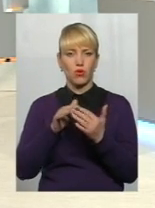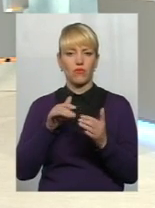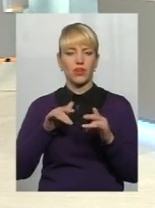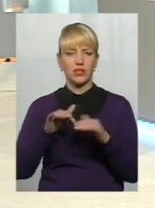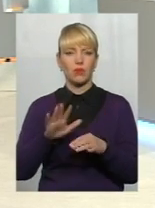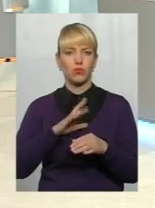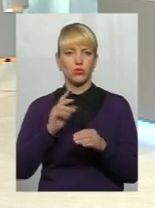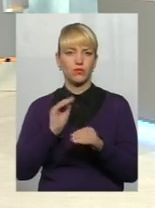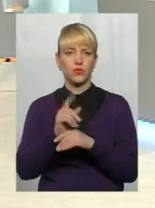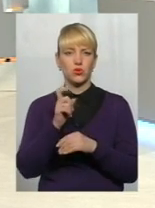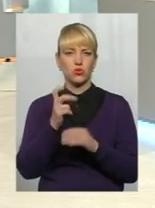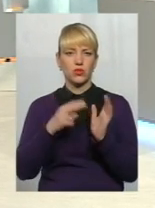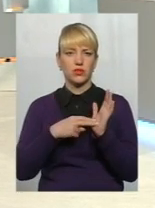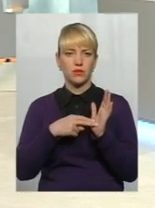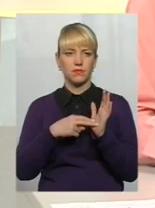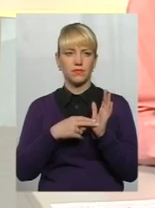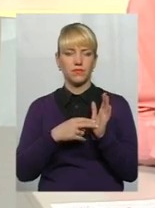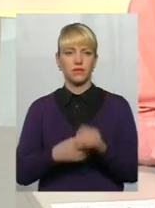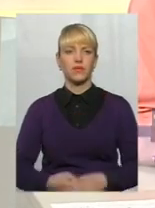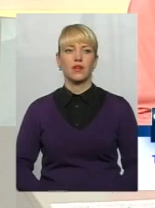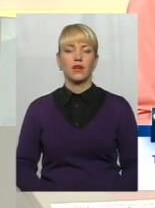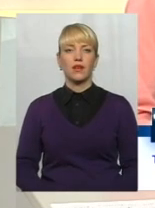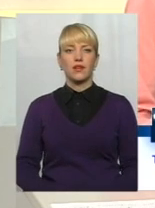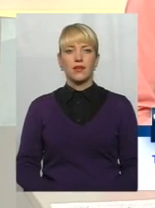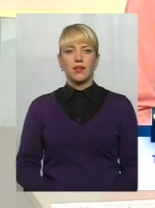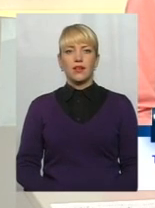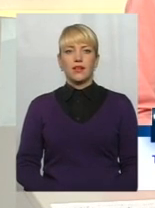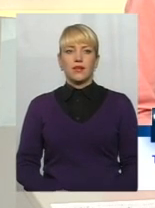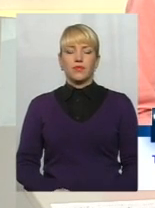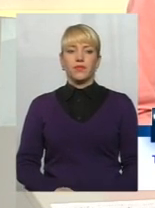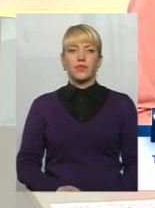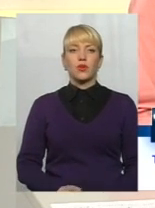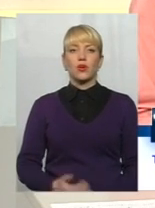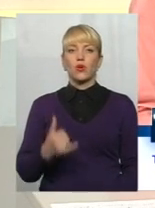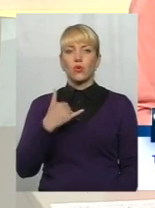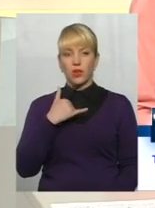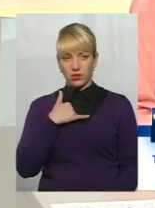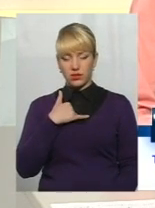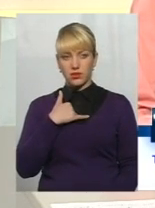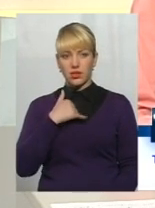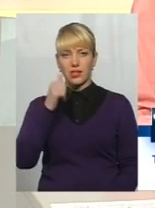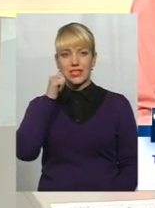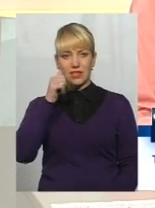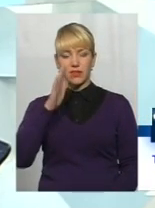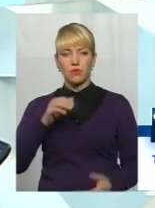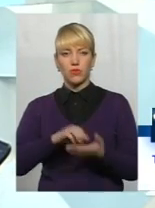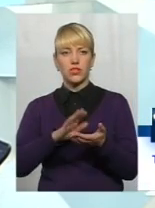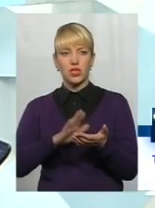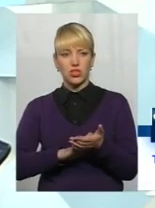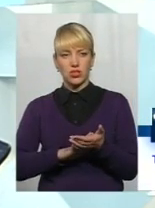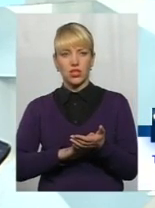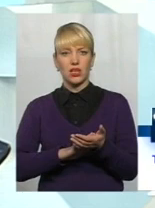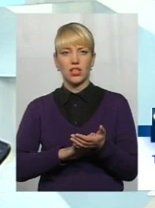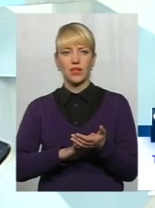107 гривень. Власне, а якщо в нас буквально завтра ми будемо відзначати чергову